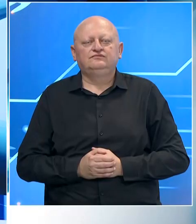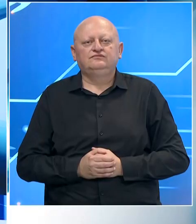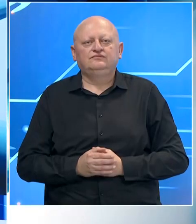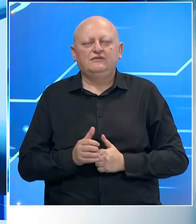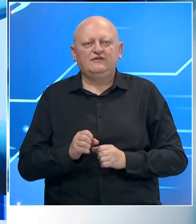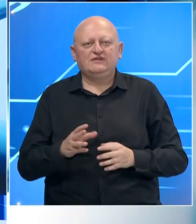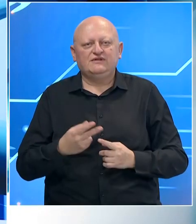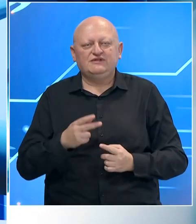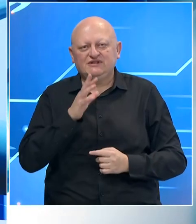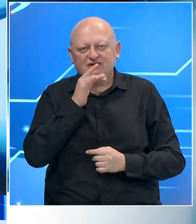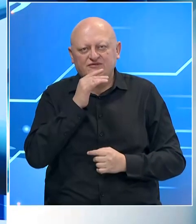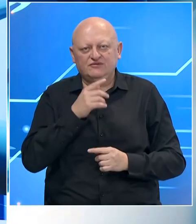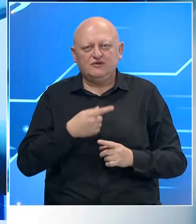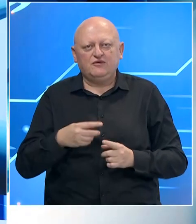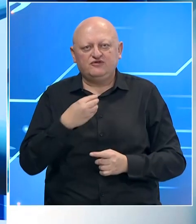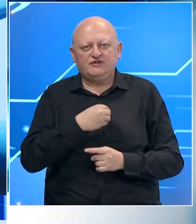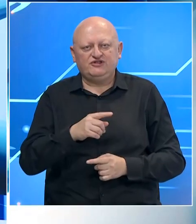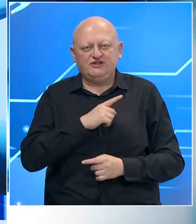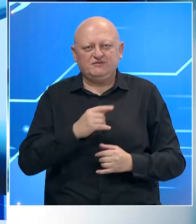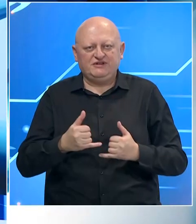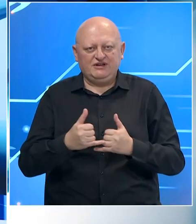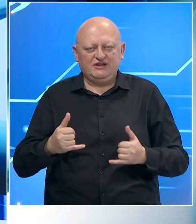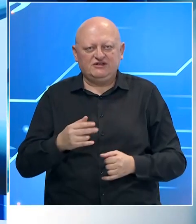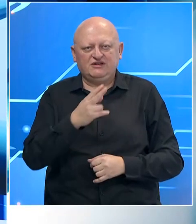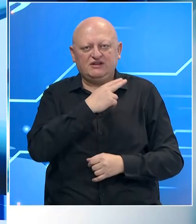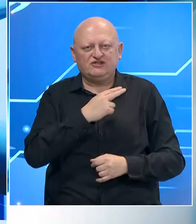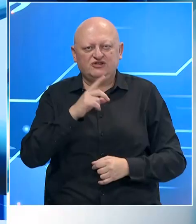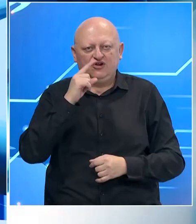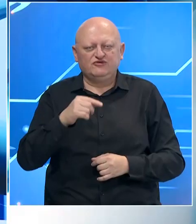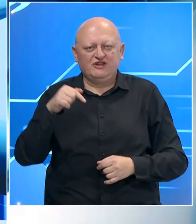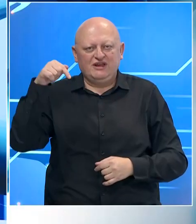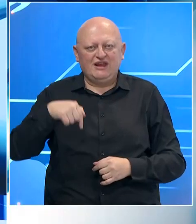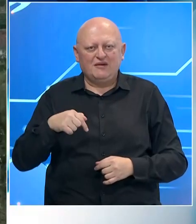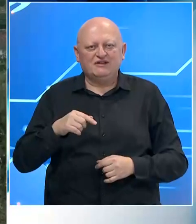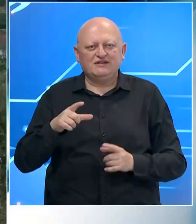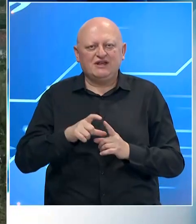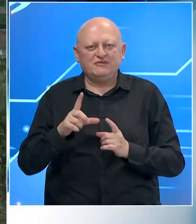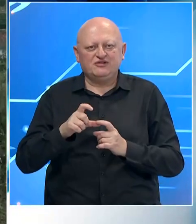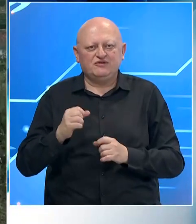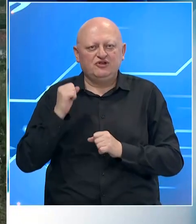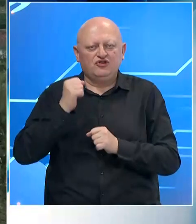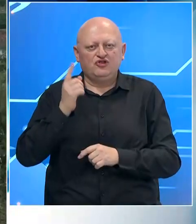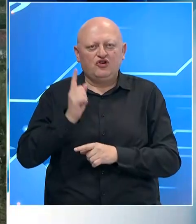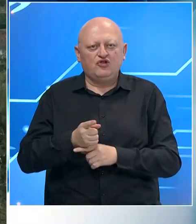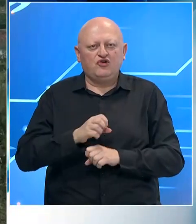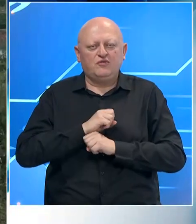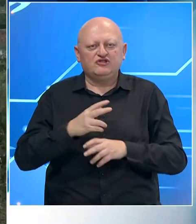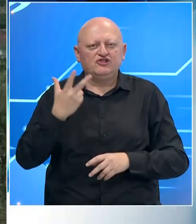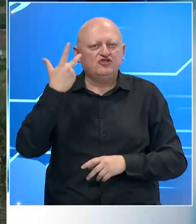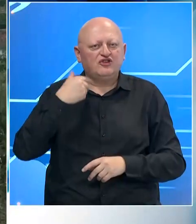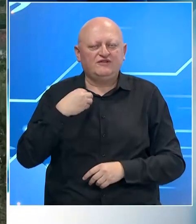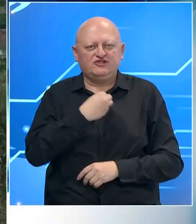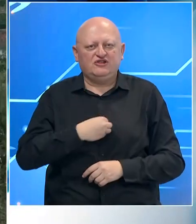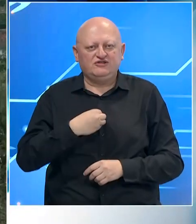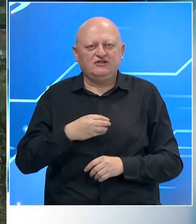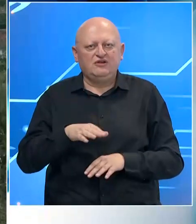Pratite vijesti televizije Sarajevo. Povodom tragične smrti sugrađana načalnik opštine Jablanica, Damir Šabanović, donio je odluku o proglošenju